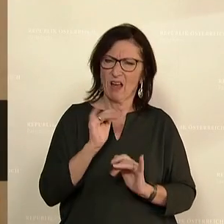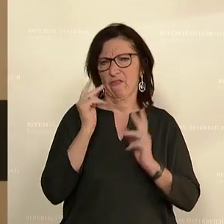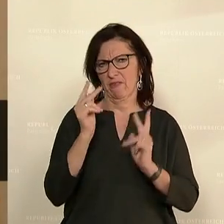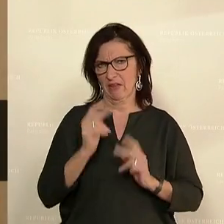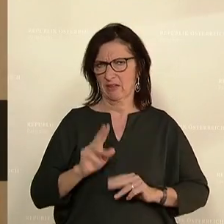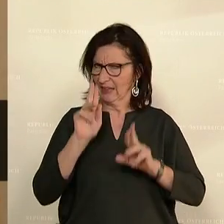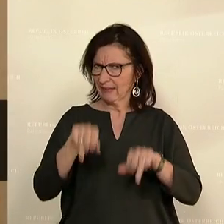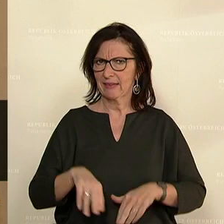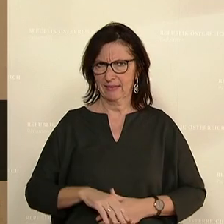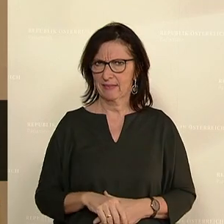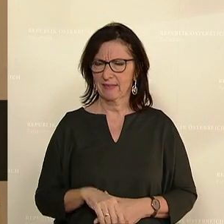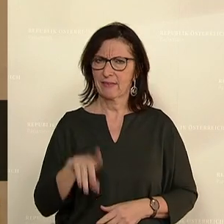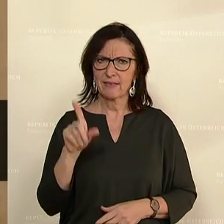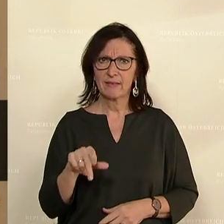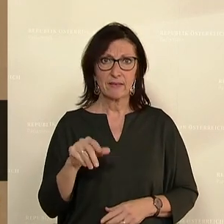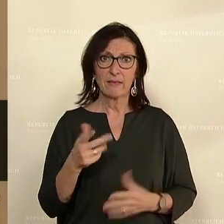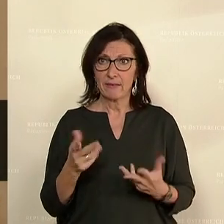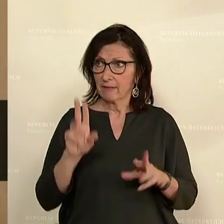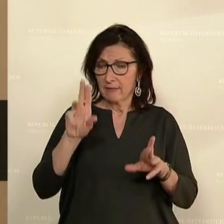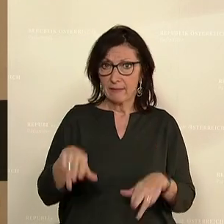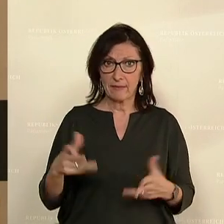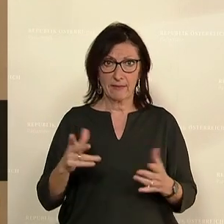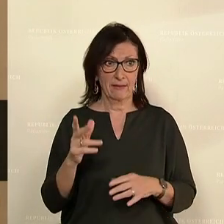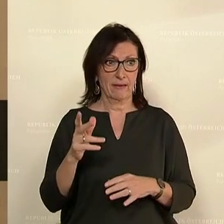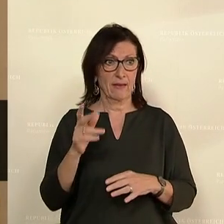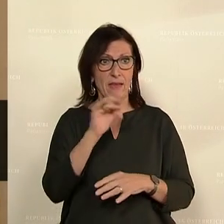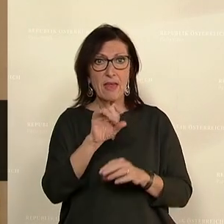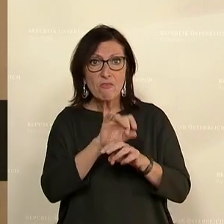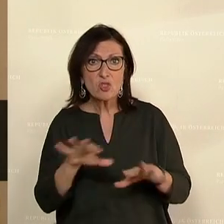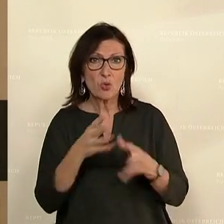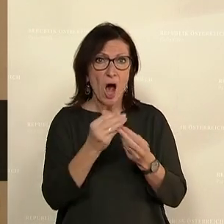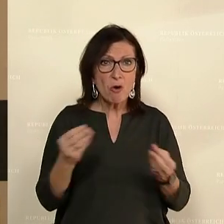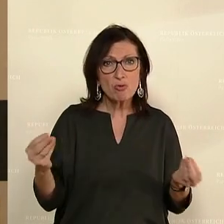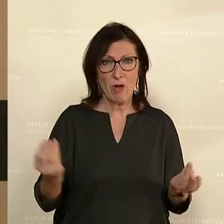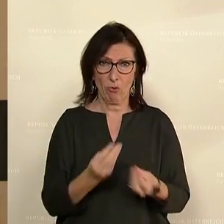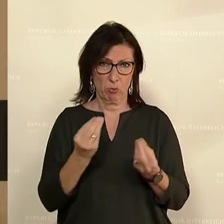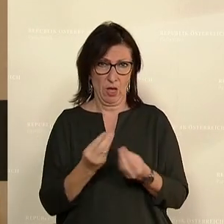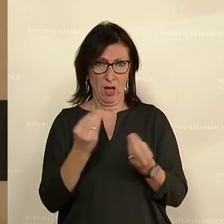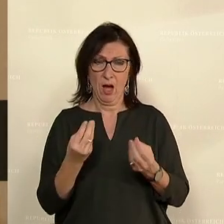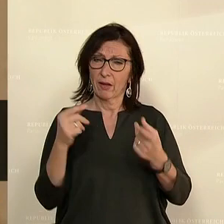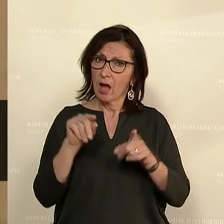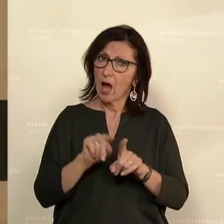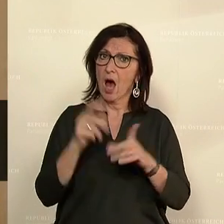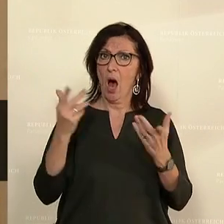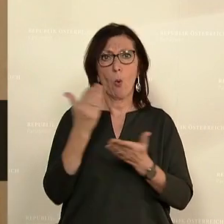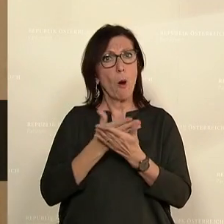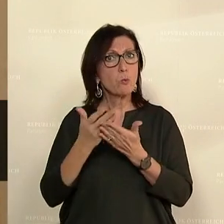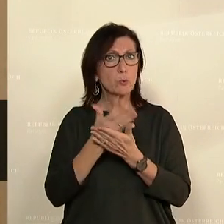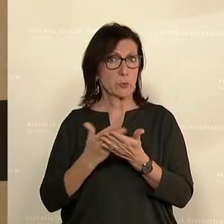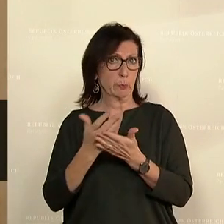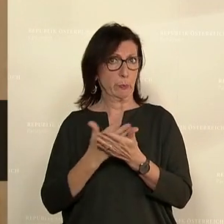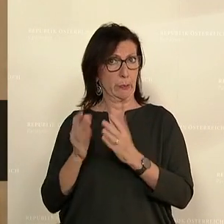weil es einerseits nicht nur wichtig ist, dass man die Infrastruktur und die Ausstattung und auch die Ausbildung der